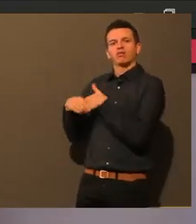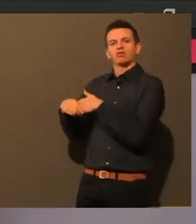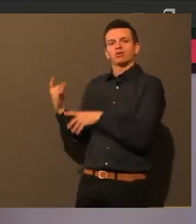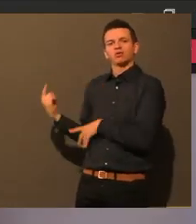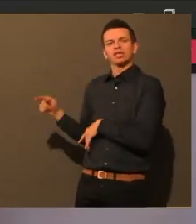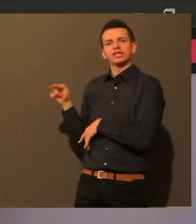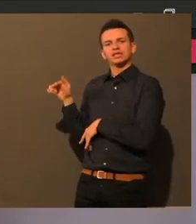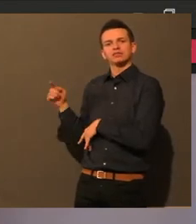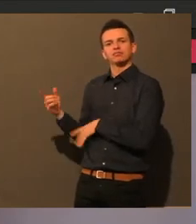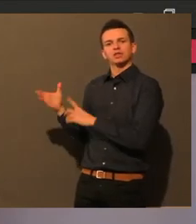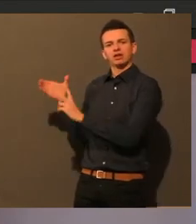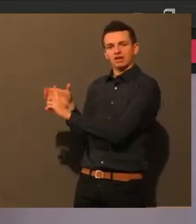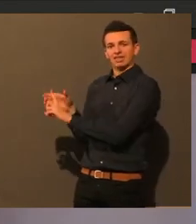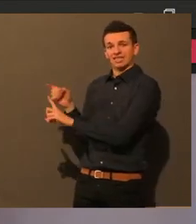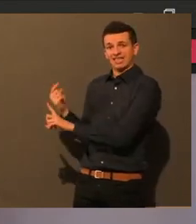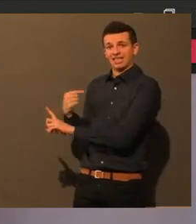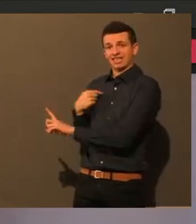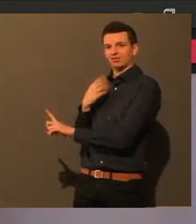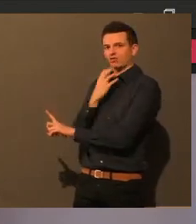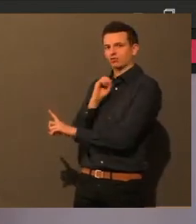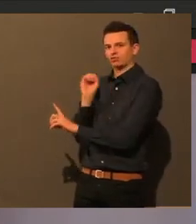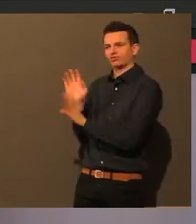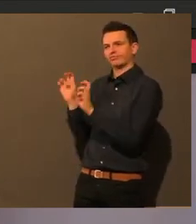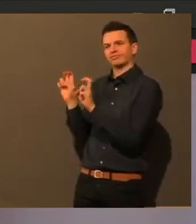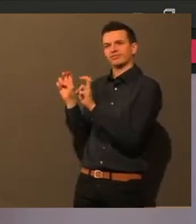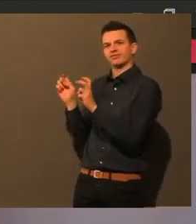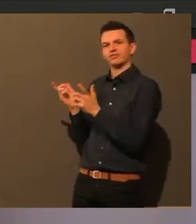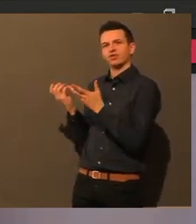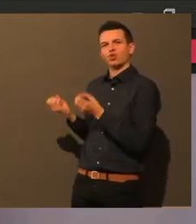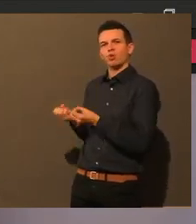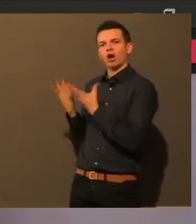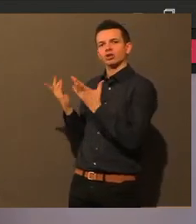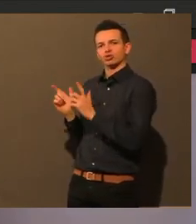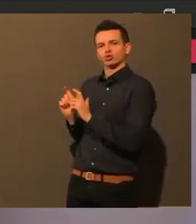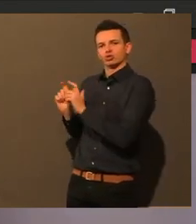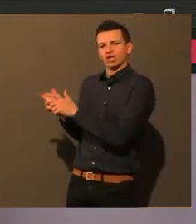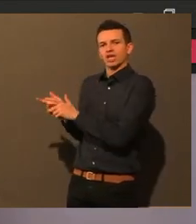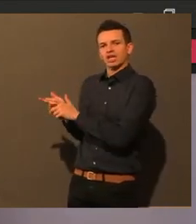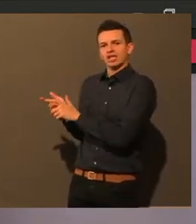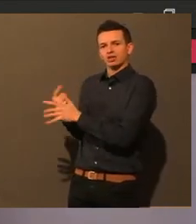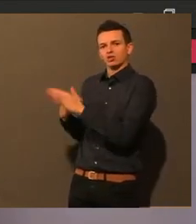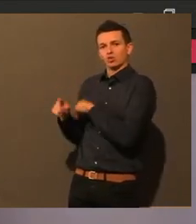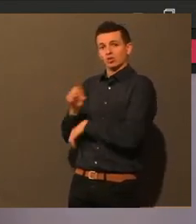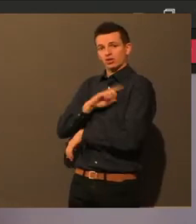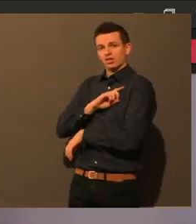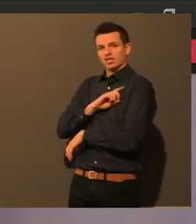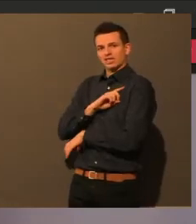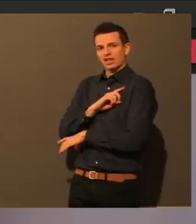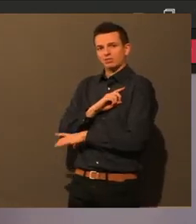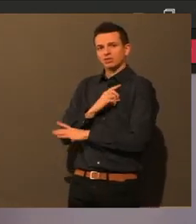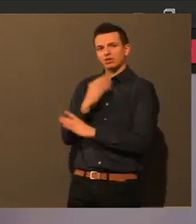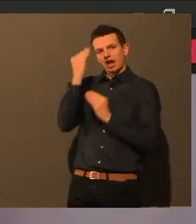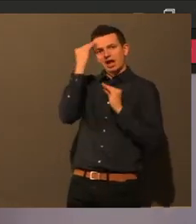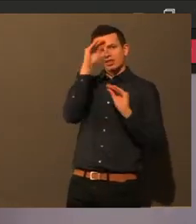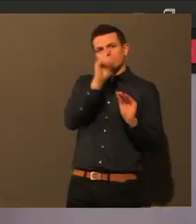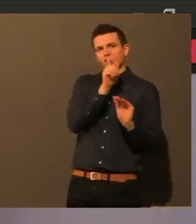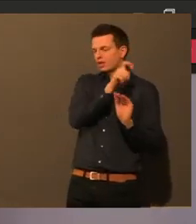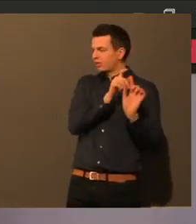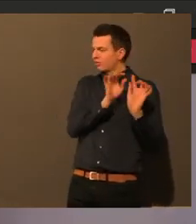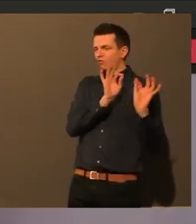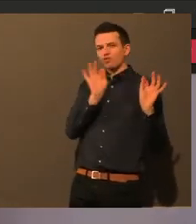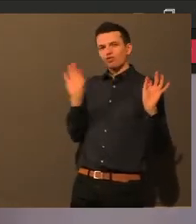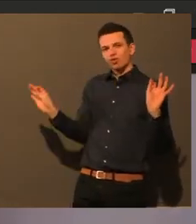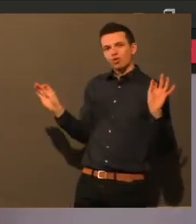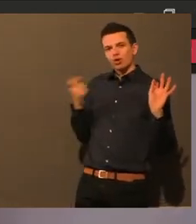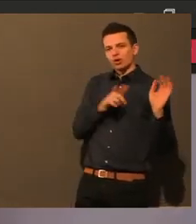Also das wäre jetzt wahrscheinlich eher, und ich glaube, ich weiß es nicht, ich kenne mich da leider nicht so gut aus, wie das ist, so eine E-Mail-Adresse einzurichten,